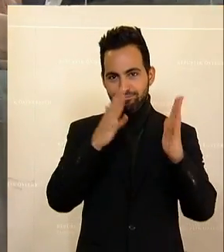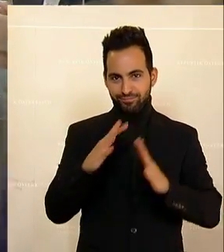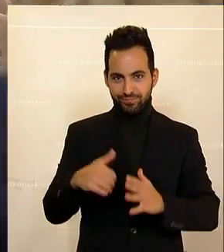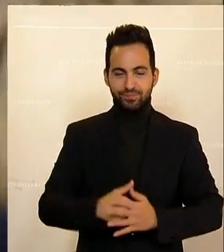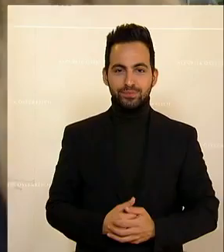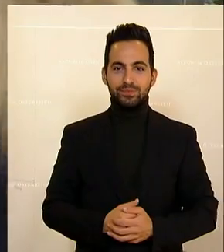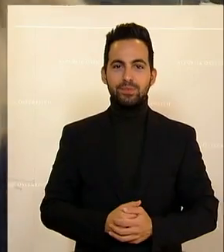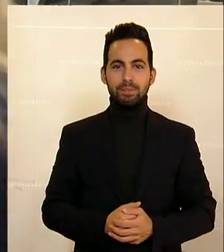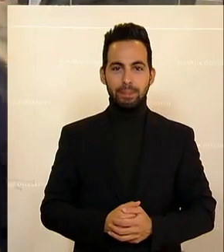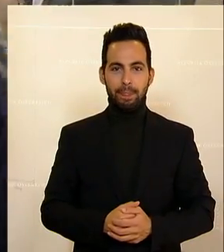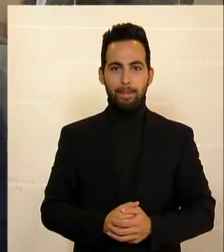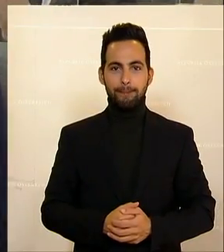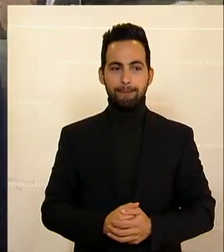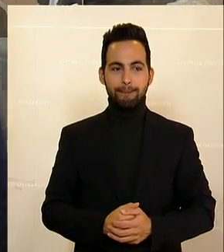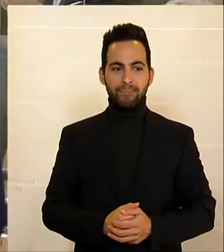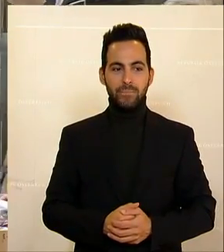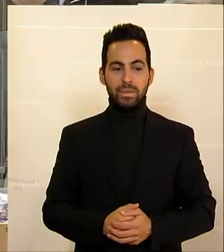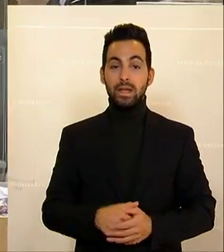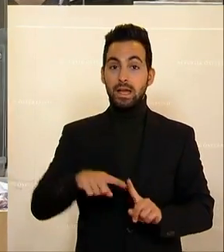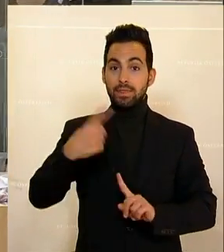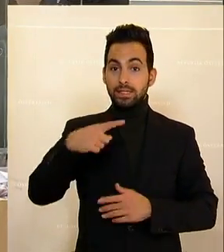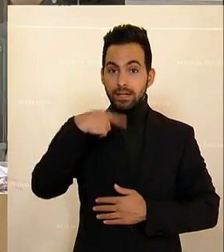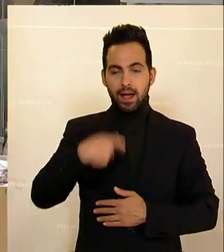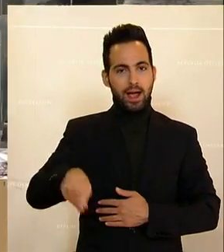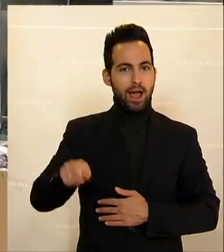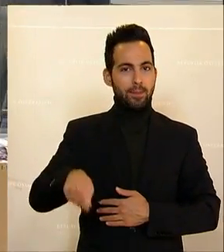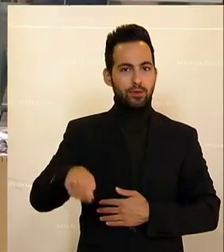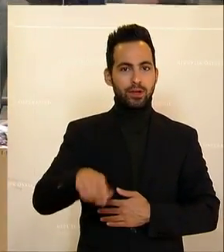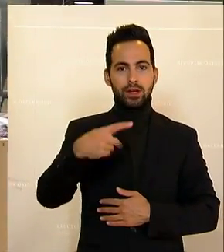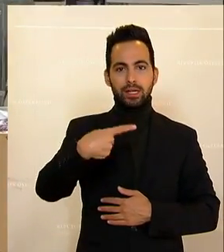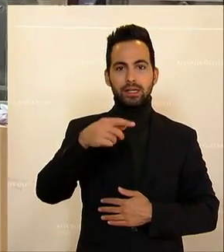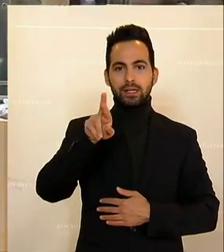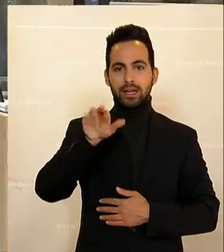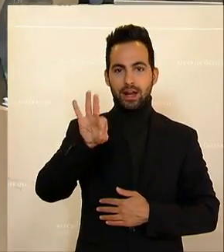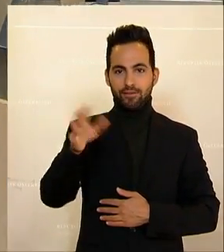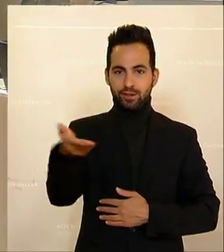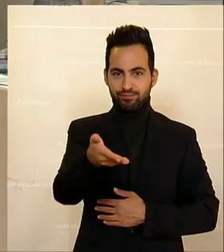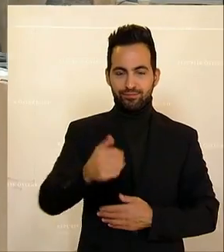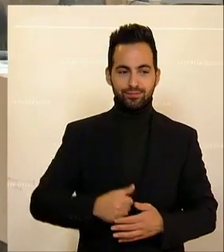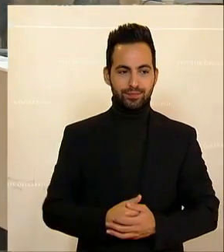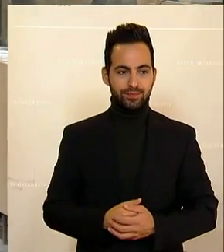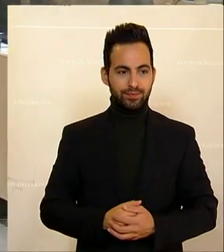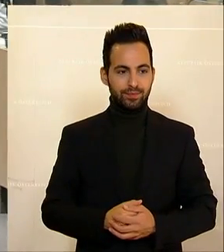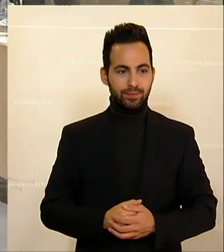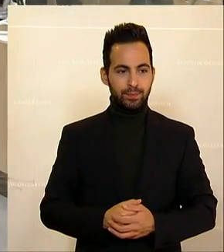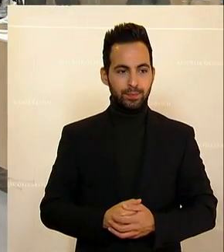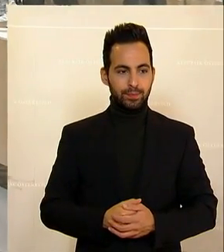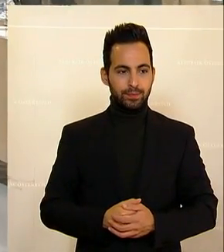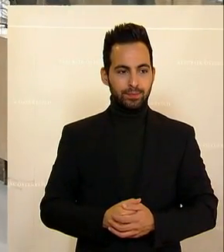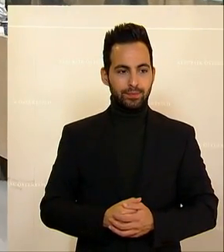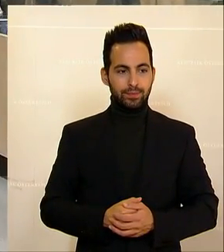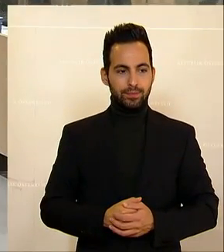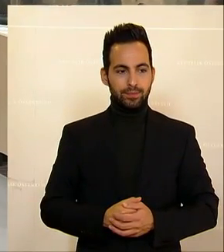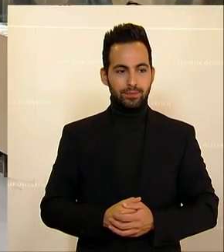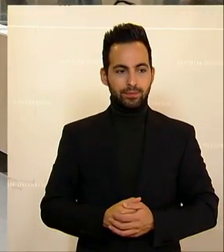Sagt Markus Kotzer von den Grünen, er stellt den die sogenannten One-Stop-Shops für Personen vor, die Probleme haben, eine Arbeit zu finden.